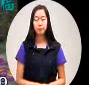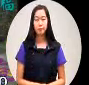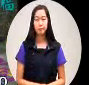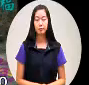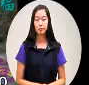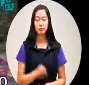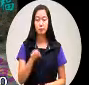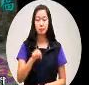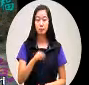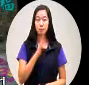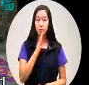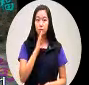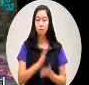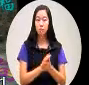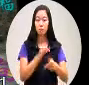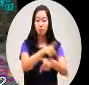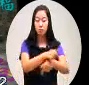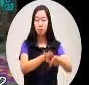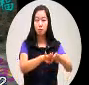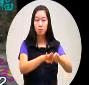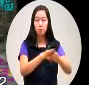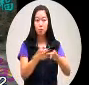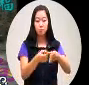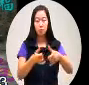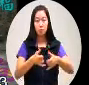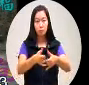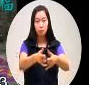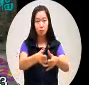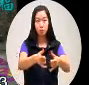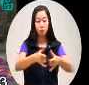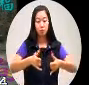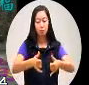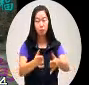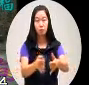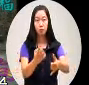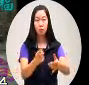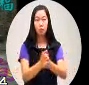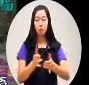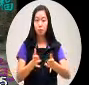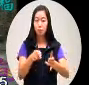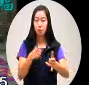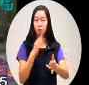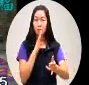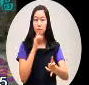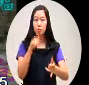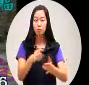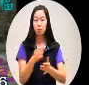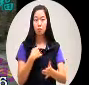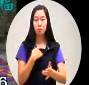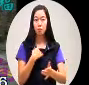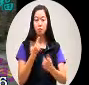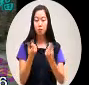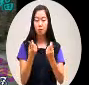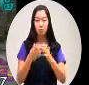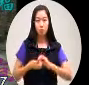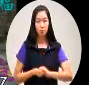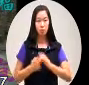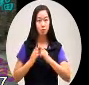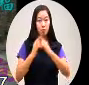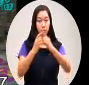这个是一个南横高路有一个路段只要路段本人一定会在